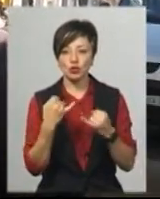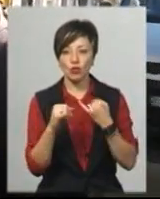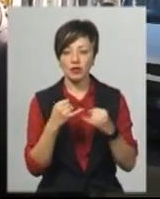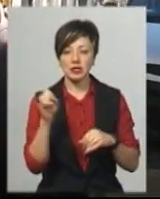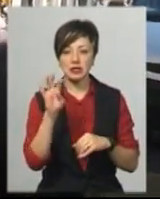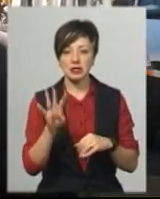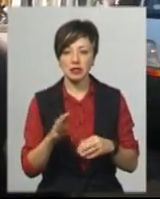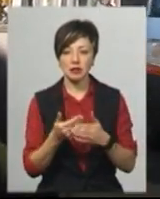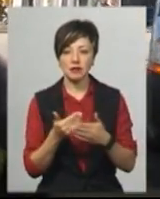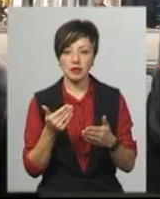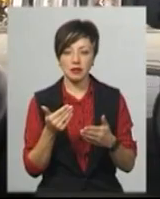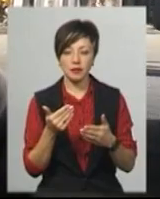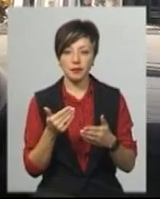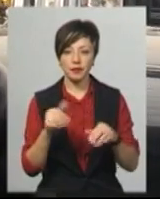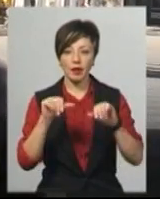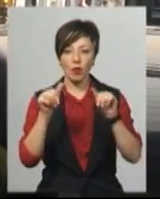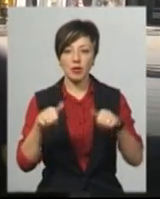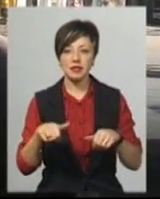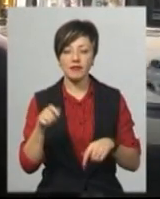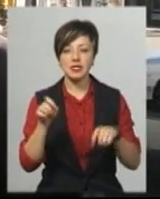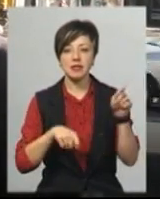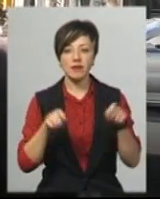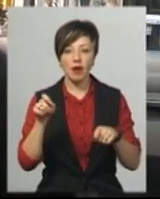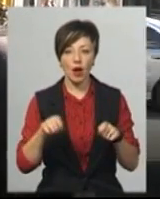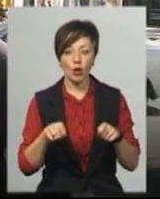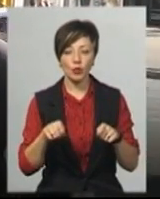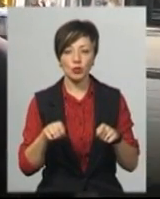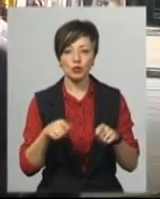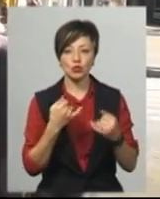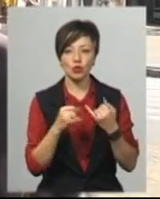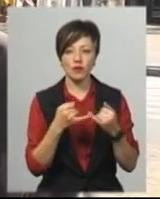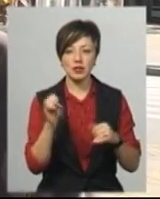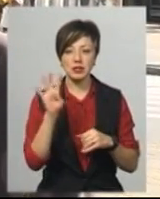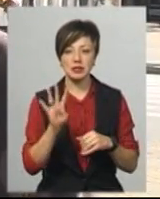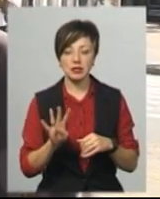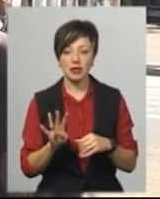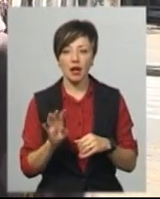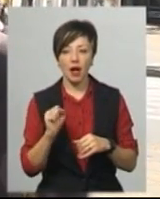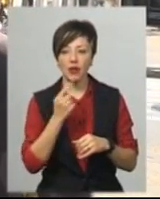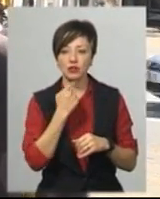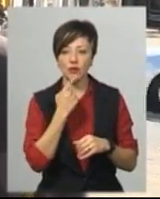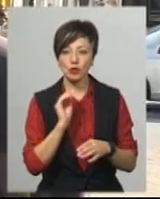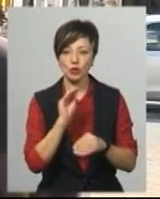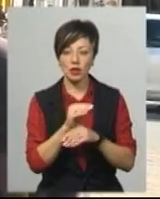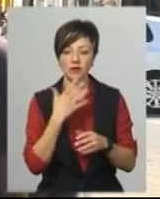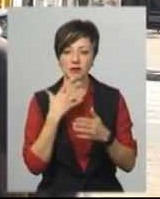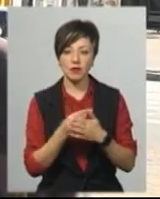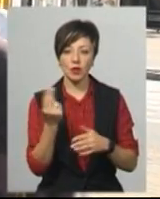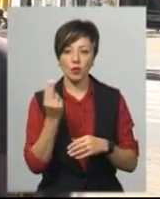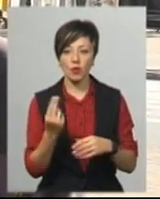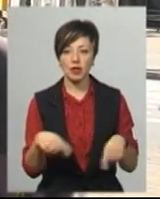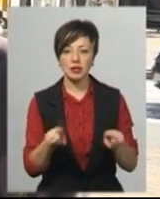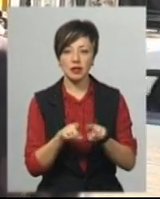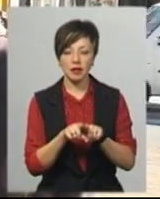йдуть від образів фестивалю, а червоний я додав свій колір – це такий